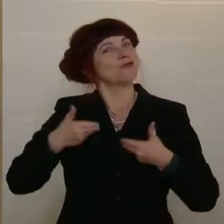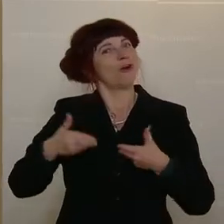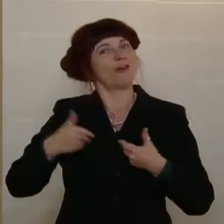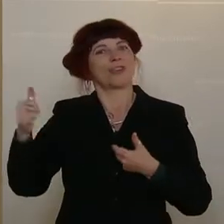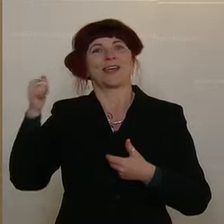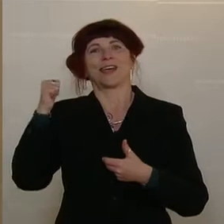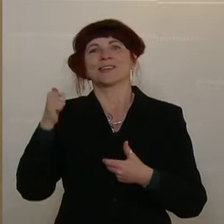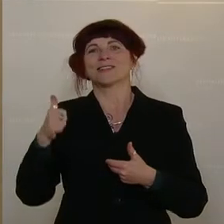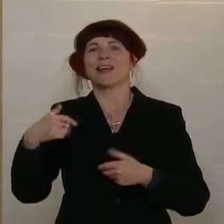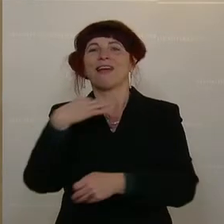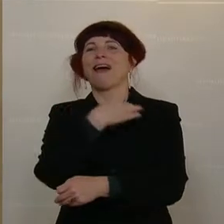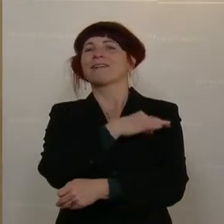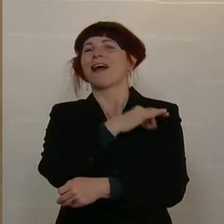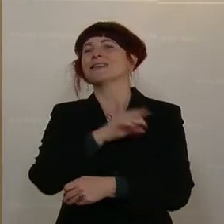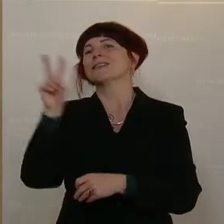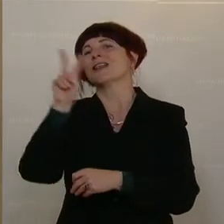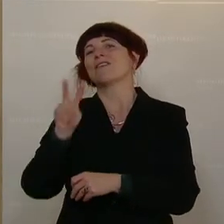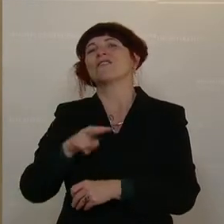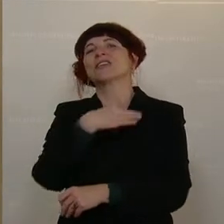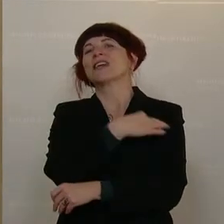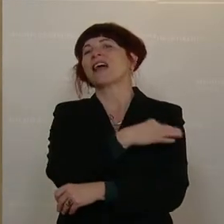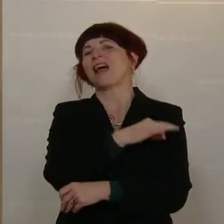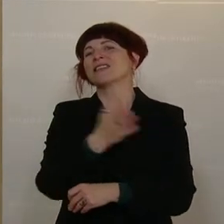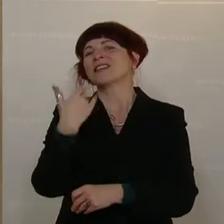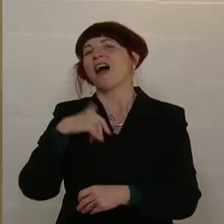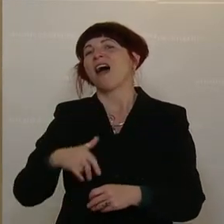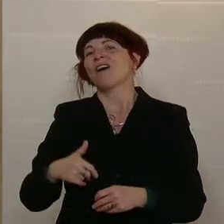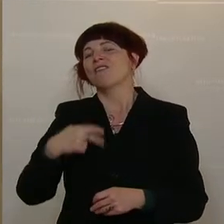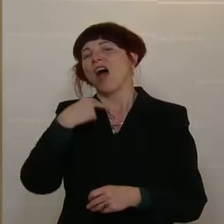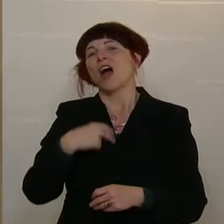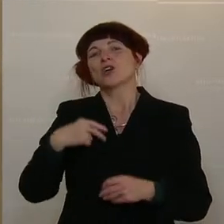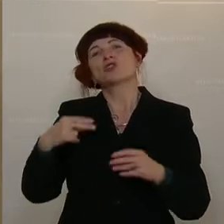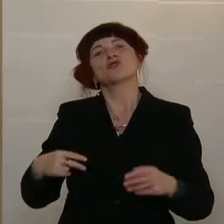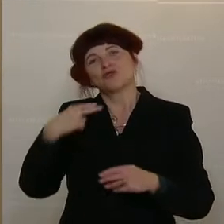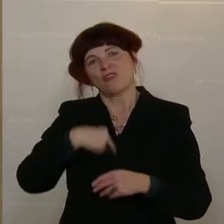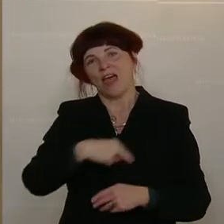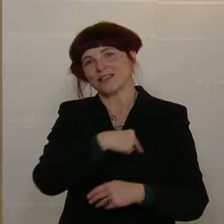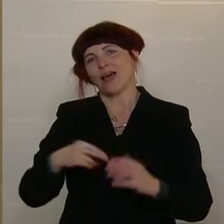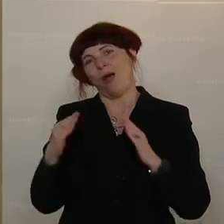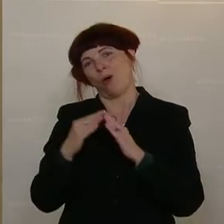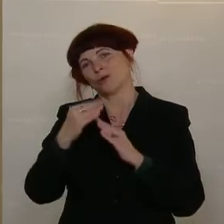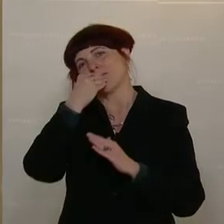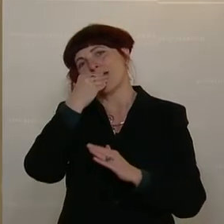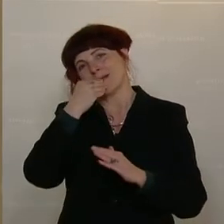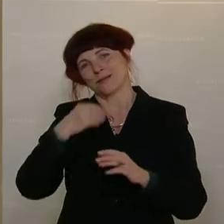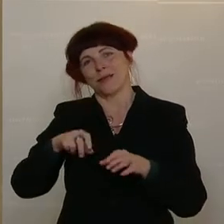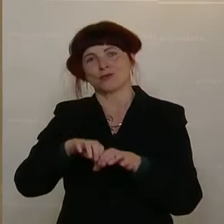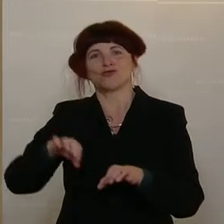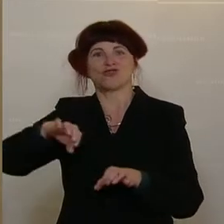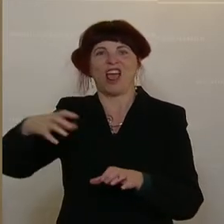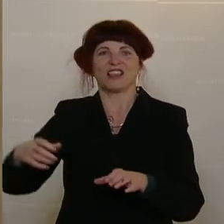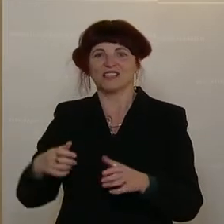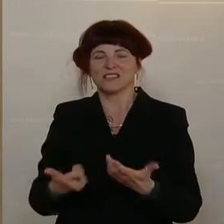mit dem Kanzler und dem Vizekanzler eine gute Stelze zu essen. Aber ich frage mich, Frau Ministerin, haben Sie die